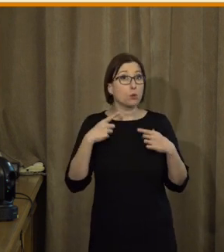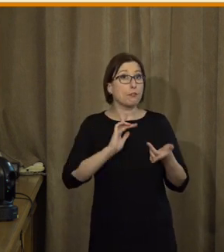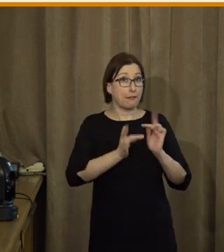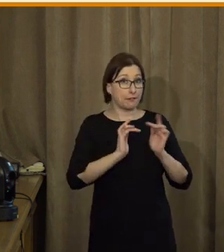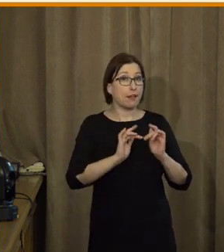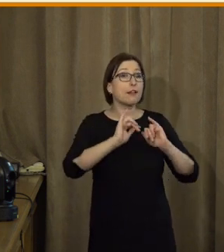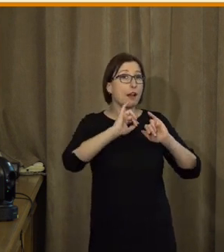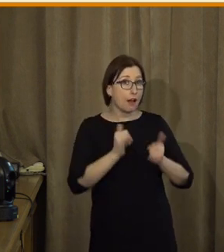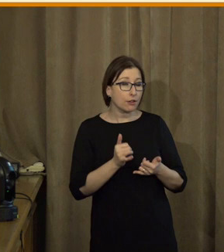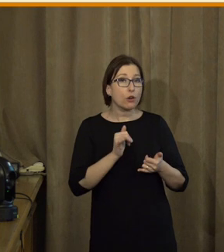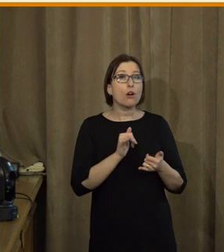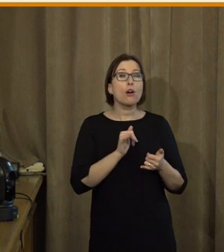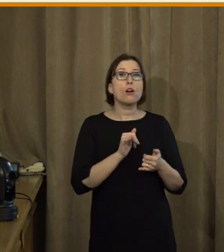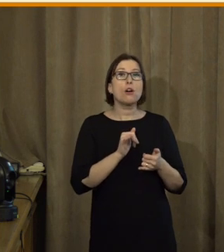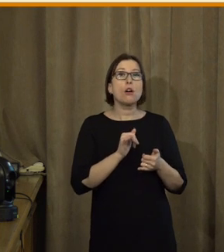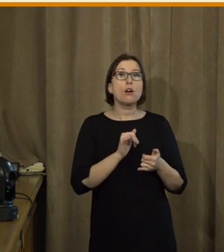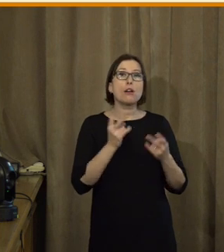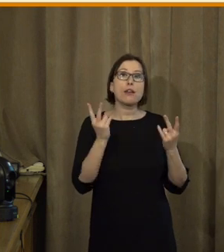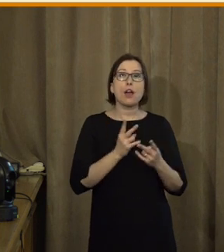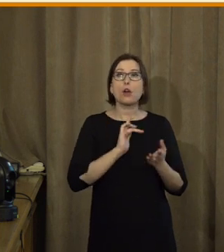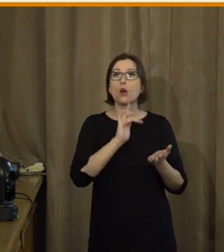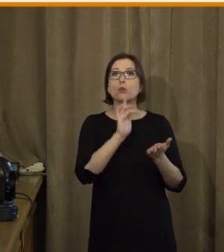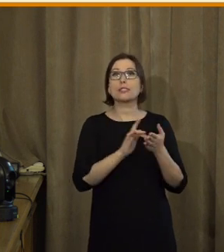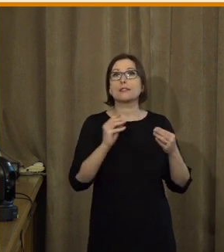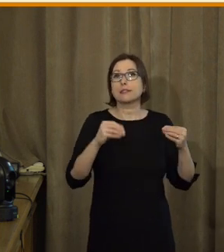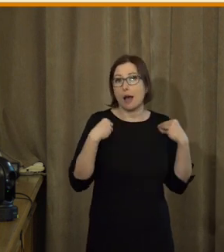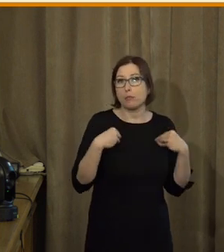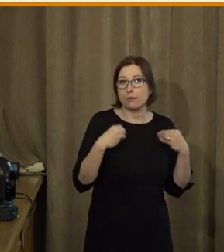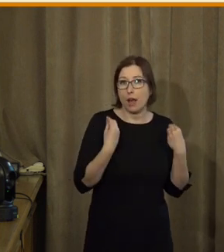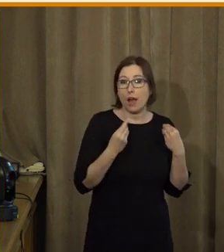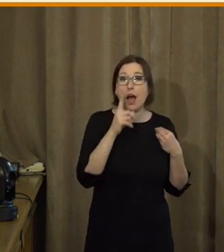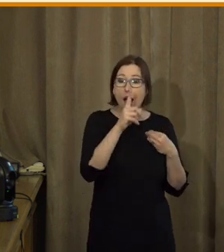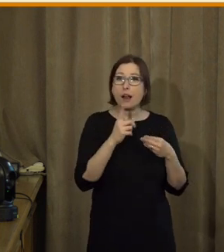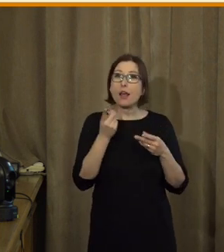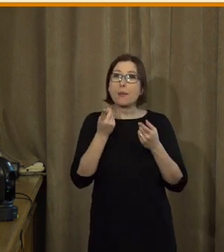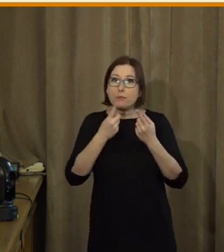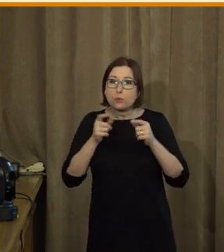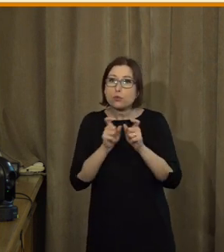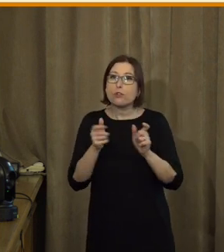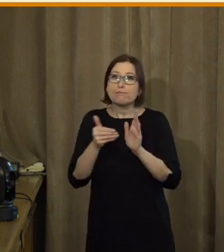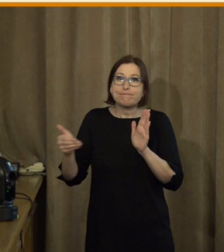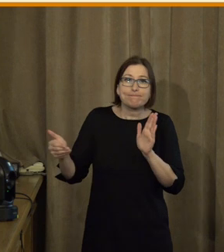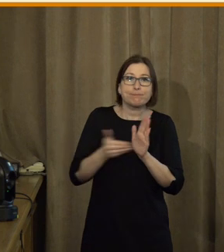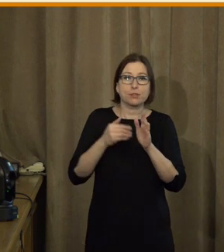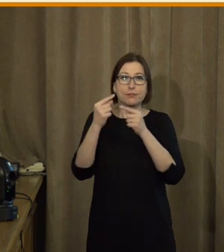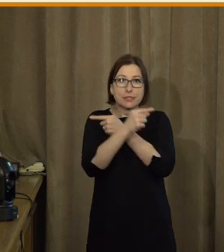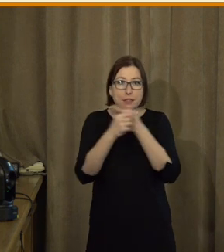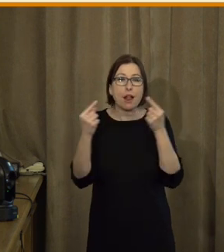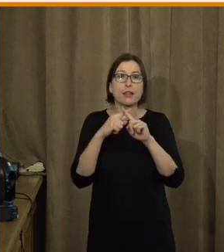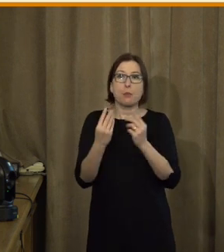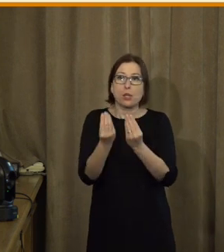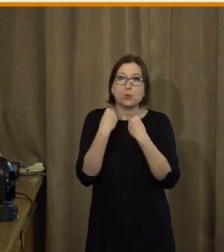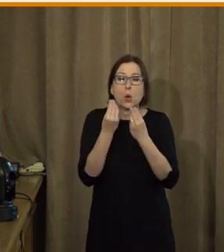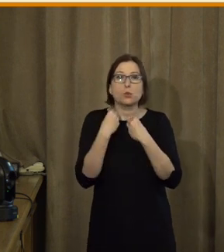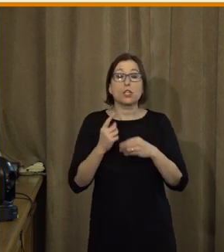za nějakým účelem zábavy, ale už mnohem méně je za účelem nějakého vzdělávání. U